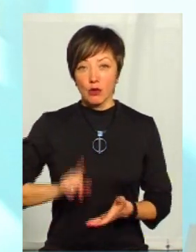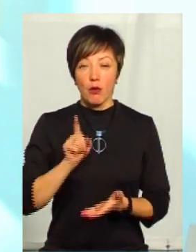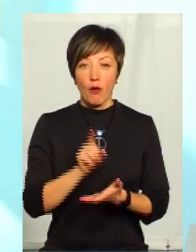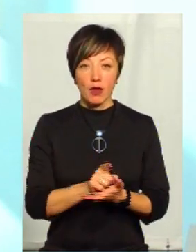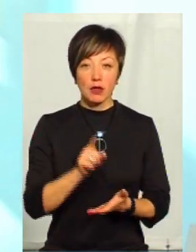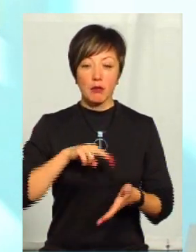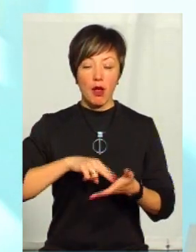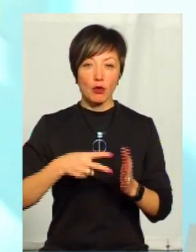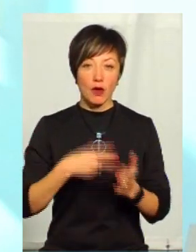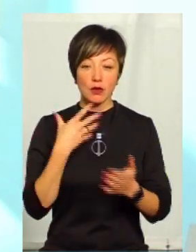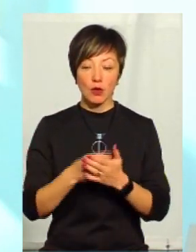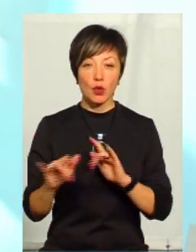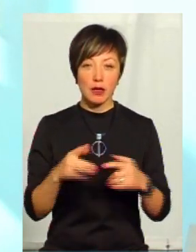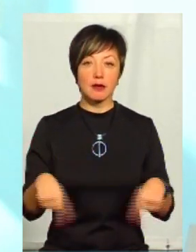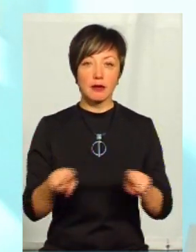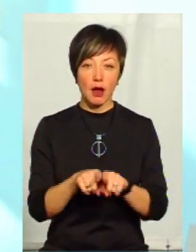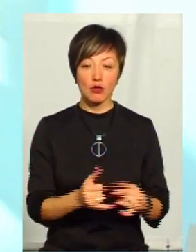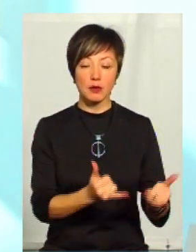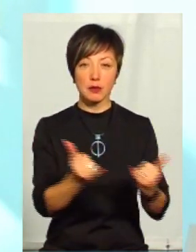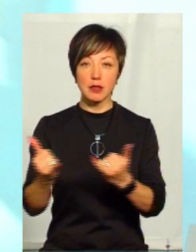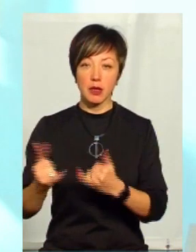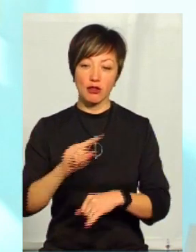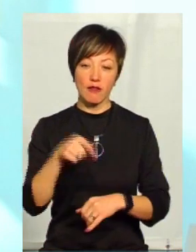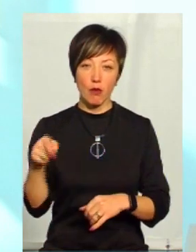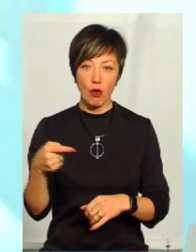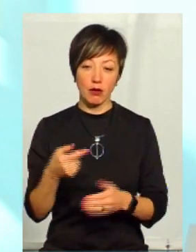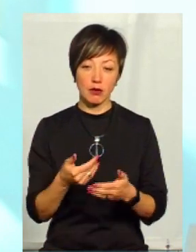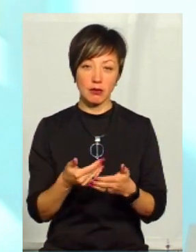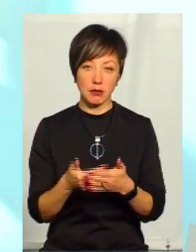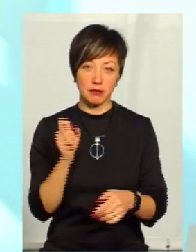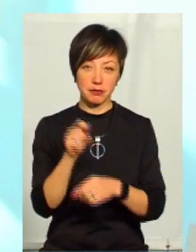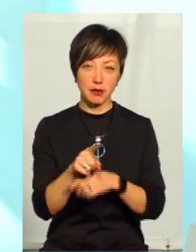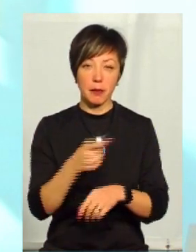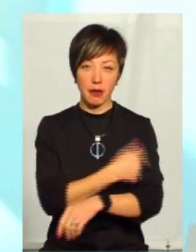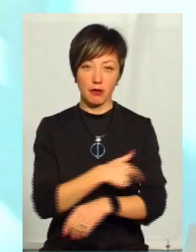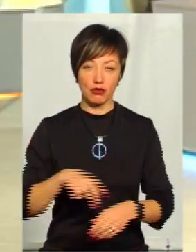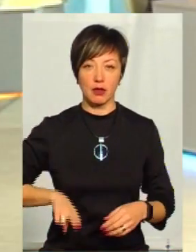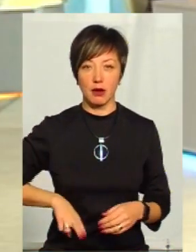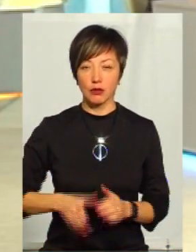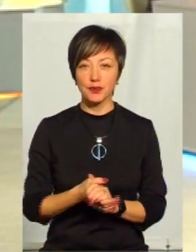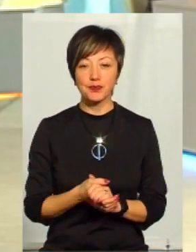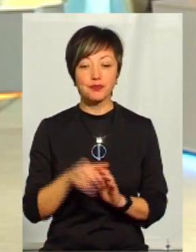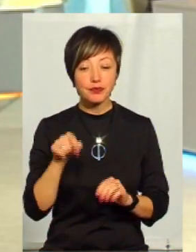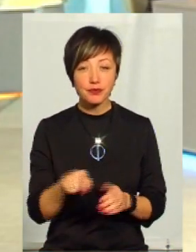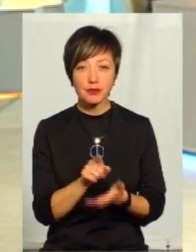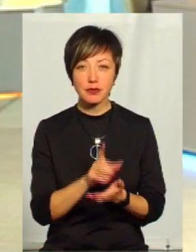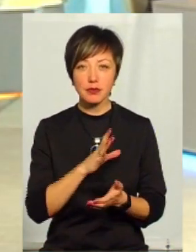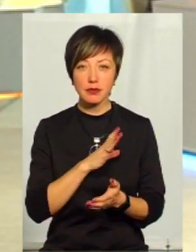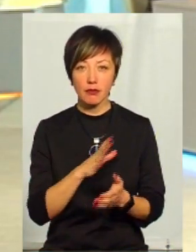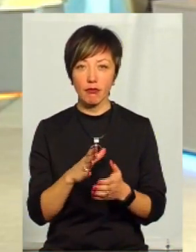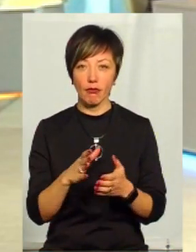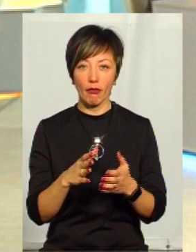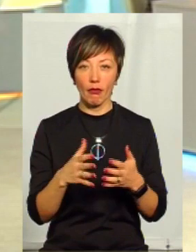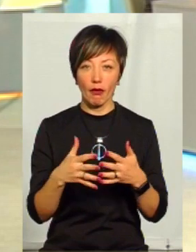повинен вже планувати свою діяльність так, щоб забезпечити ті вимоги, які перед ним ставить медичний директор. Тобто, тут повинен бути такий